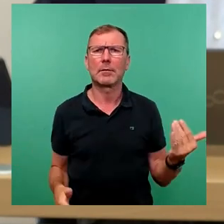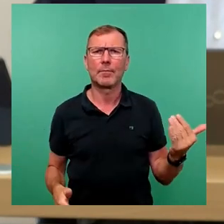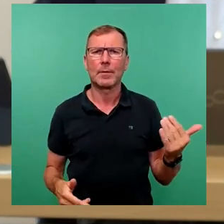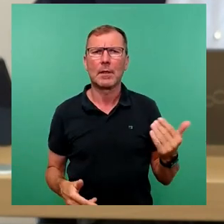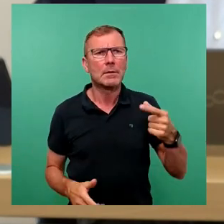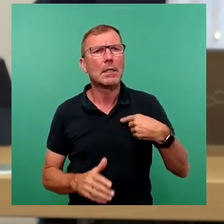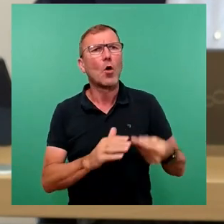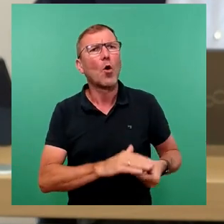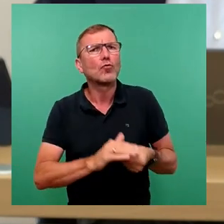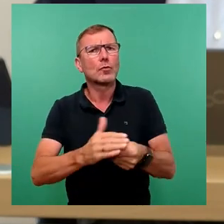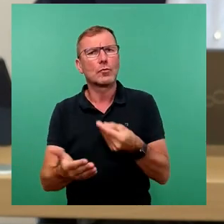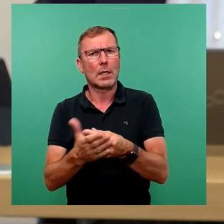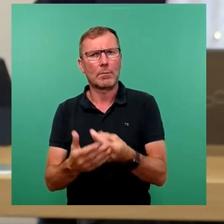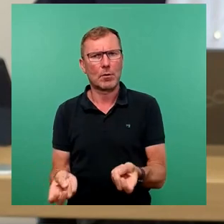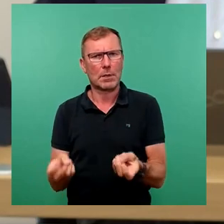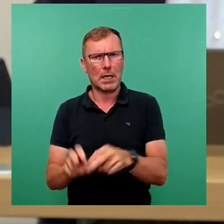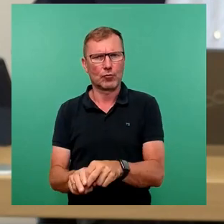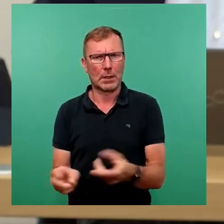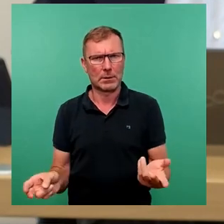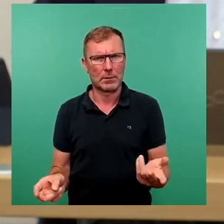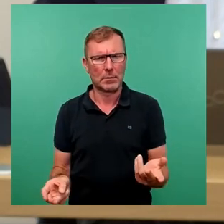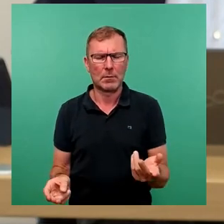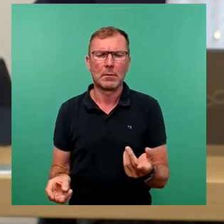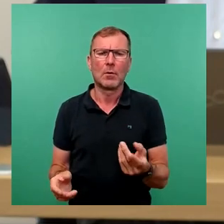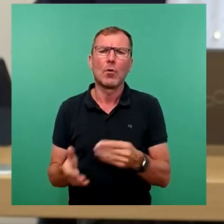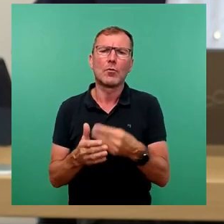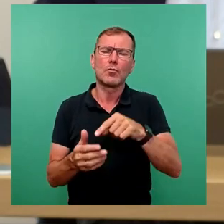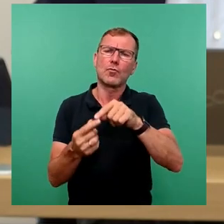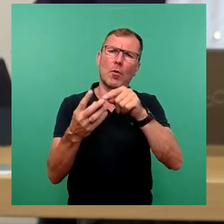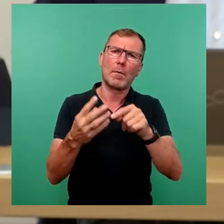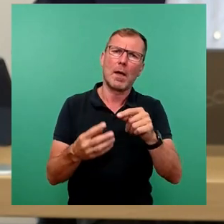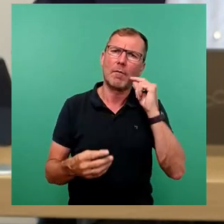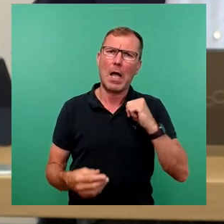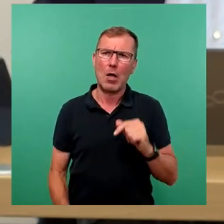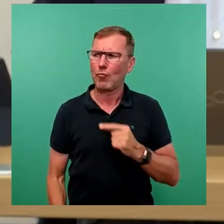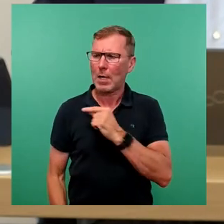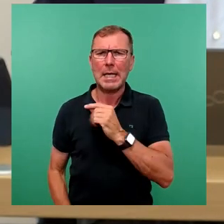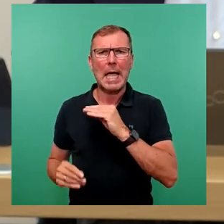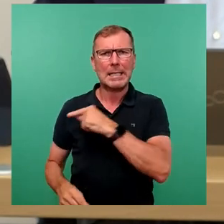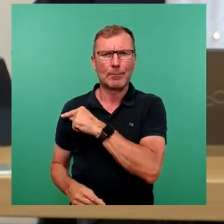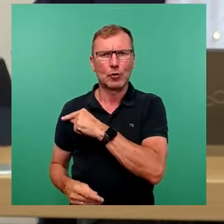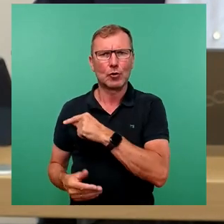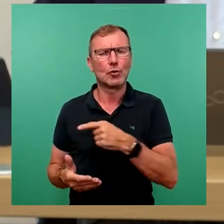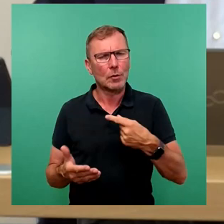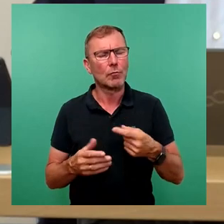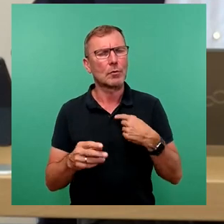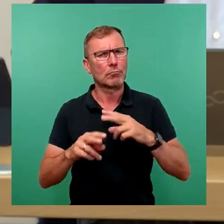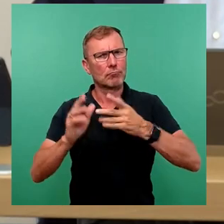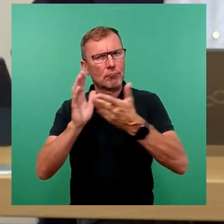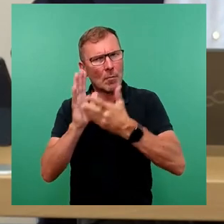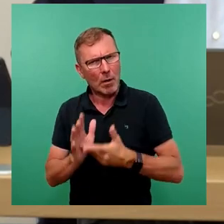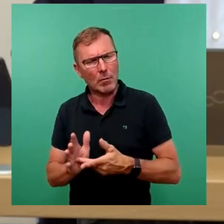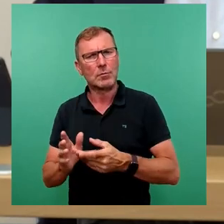Unterstützungsangebot machen. Das wird und vieles mehr wird von Frau Kollegin Klebsch federführend aufgearbeitet und